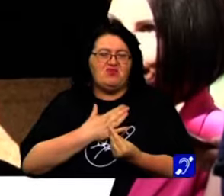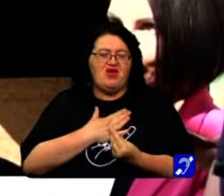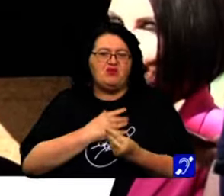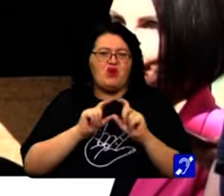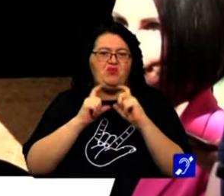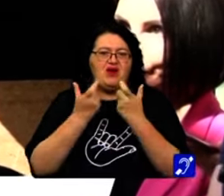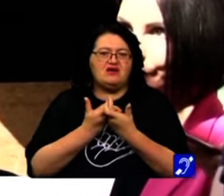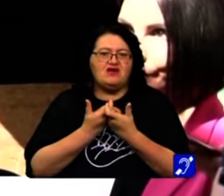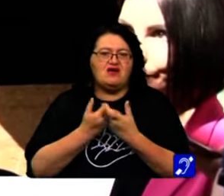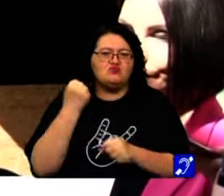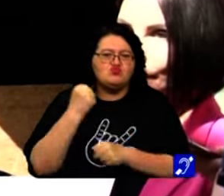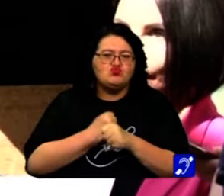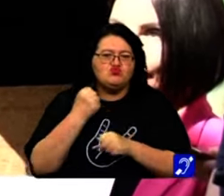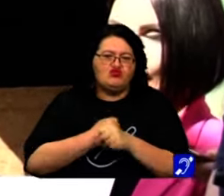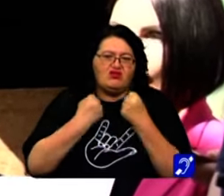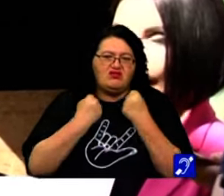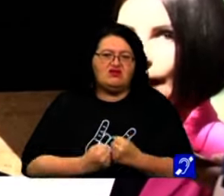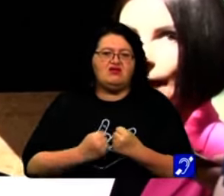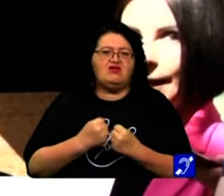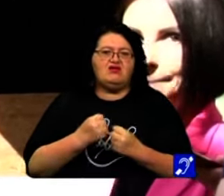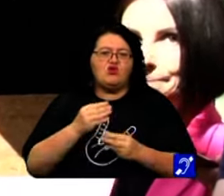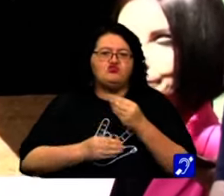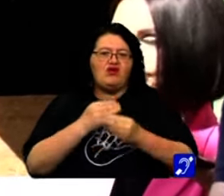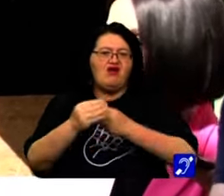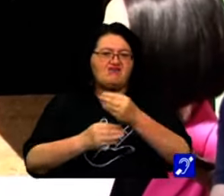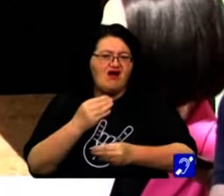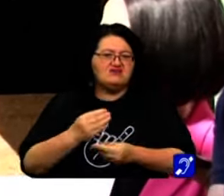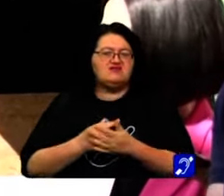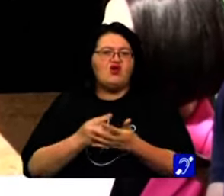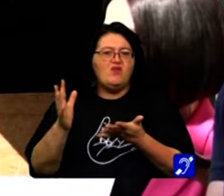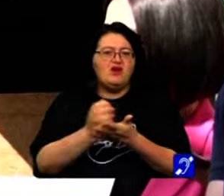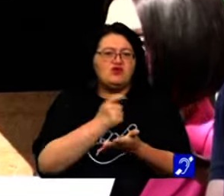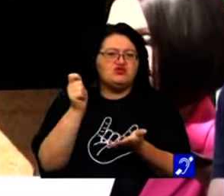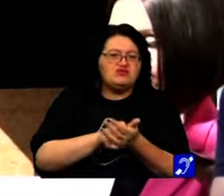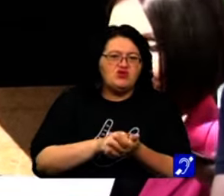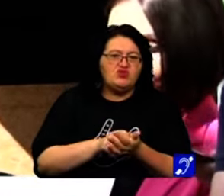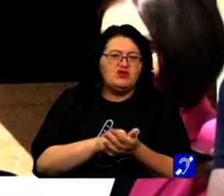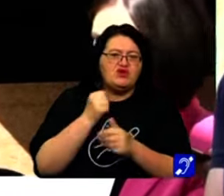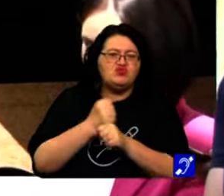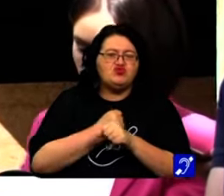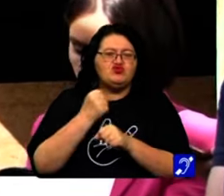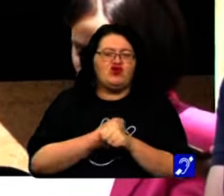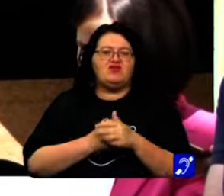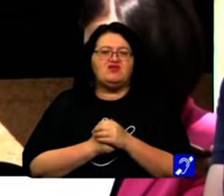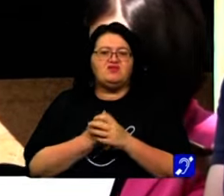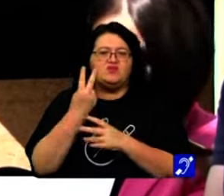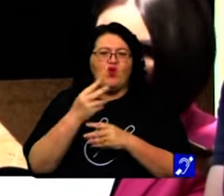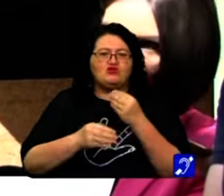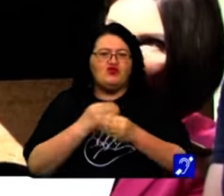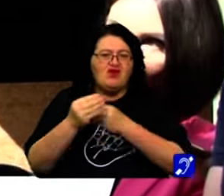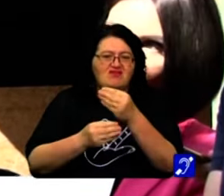un apartament muncit din greu. Să știți, de două generații, așa am reușit să-l cumpărăm muncind din greu, două